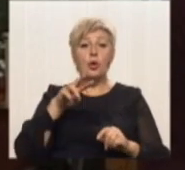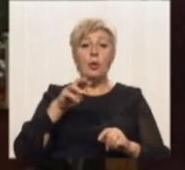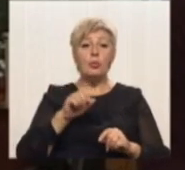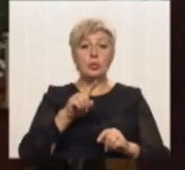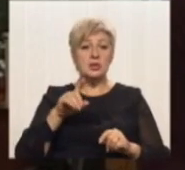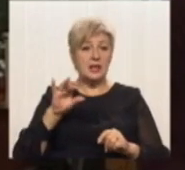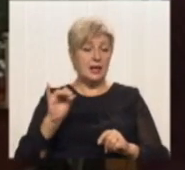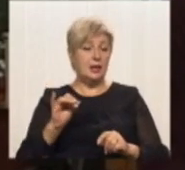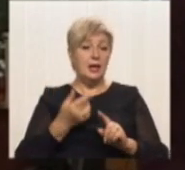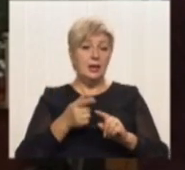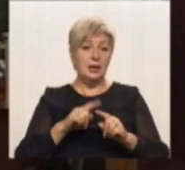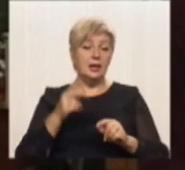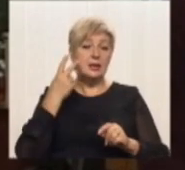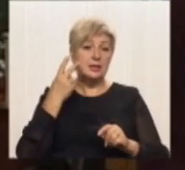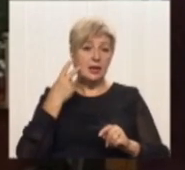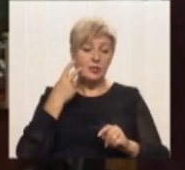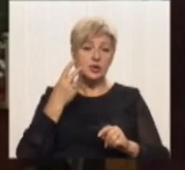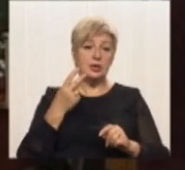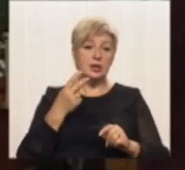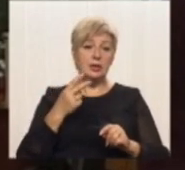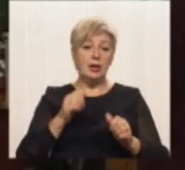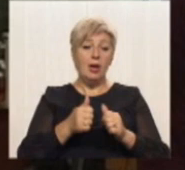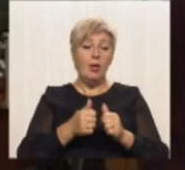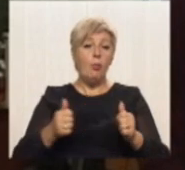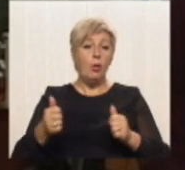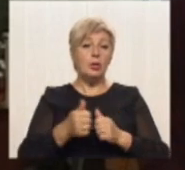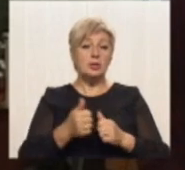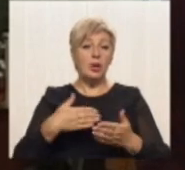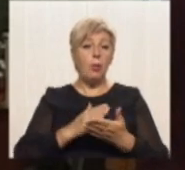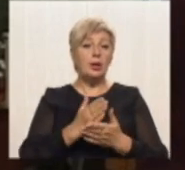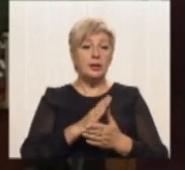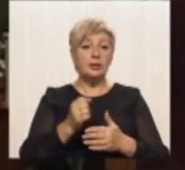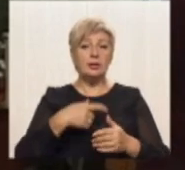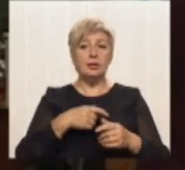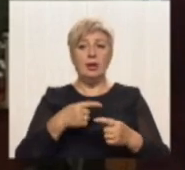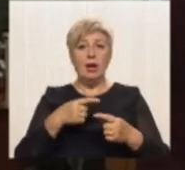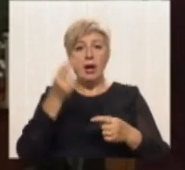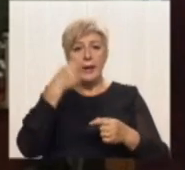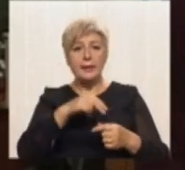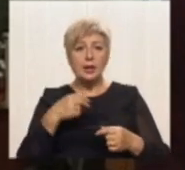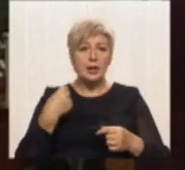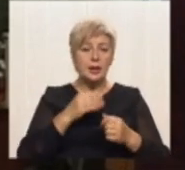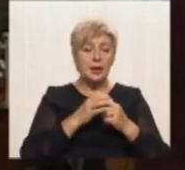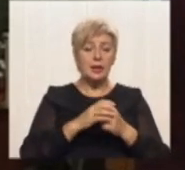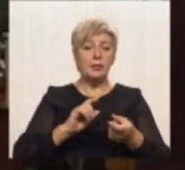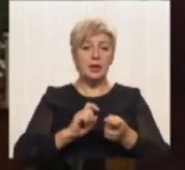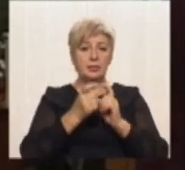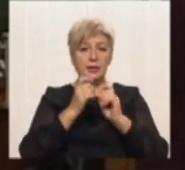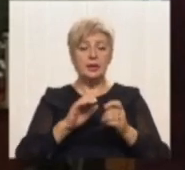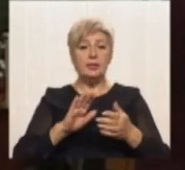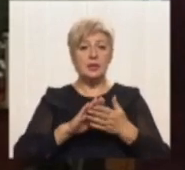завжди поза політикою, поза релігійними конфліктами і